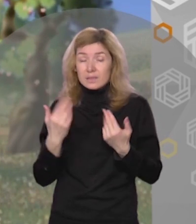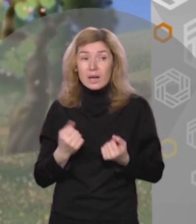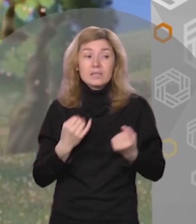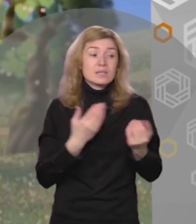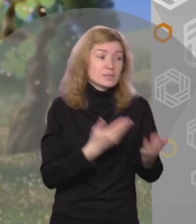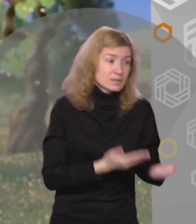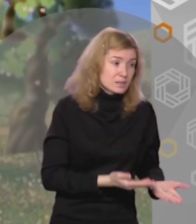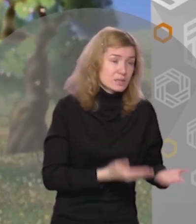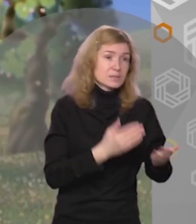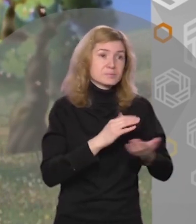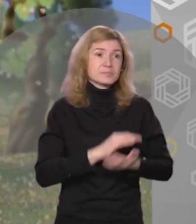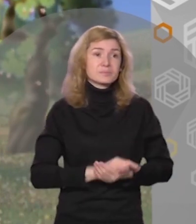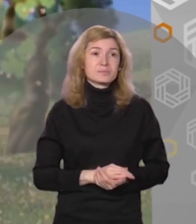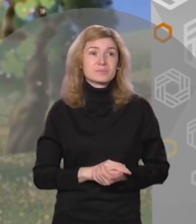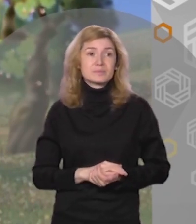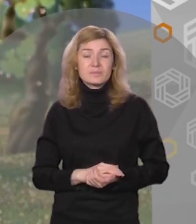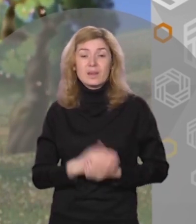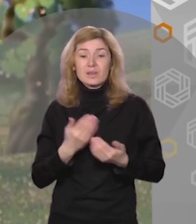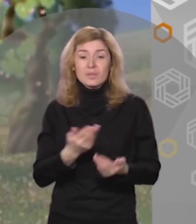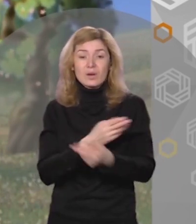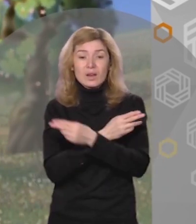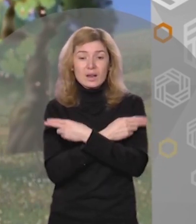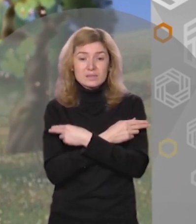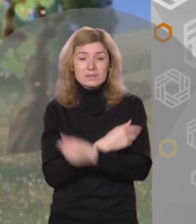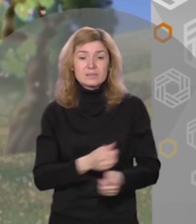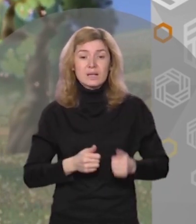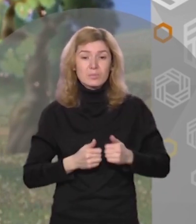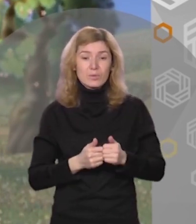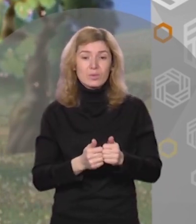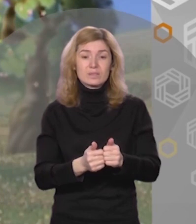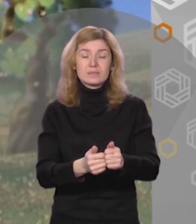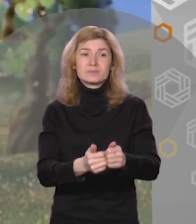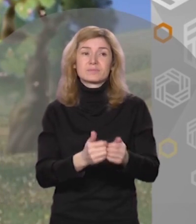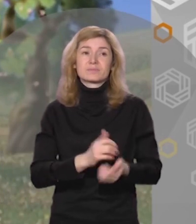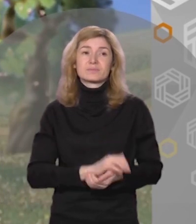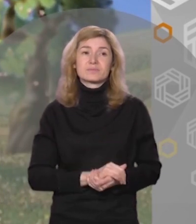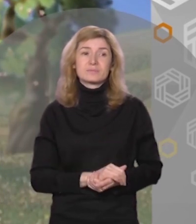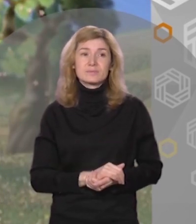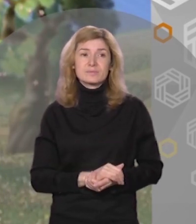И ты! И твой ангел с тобой!